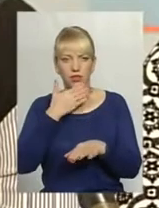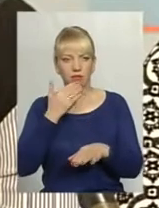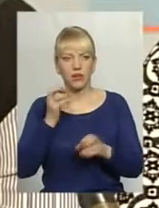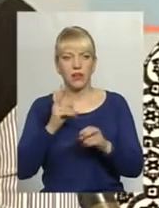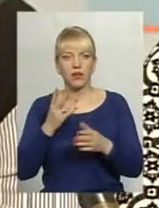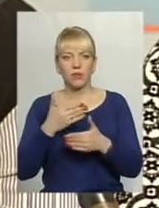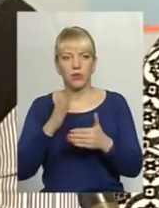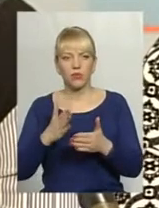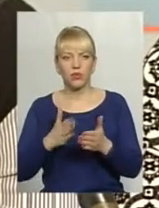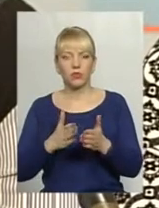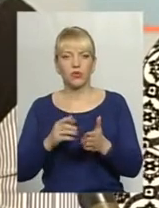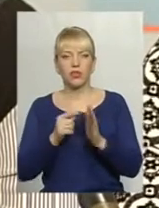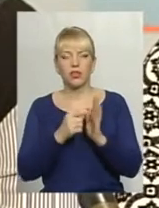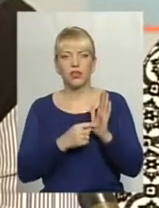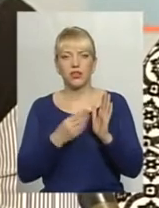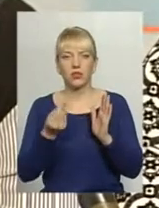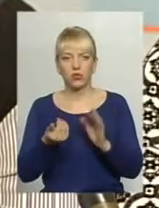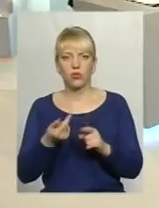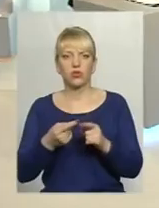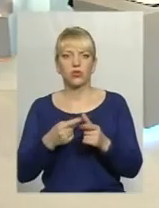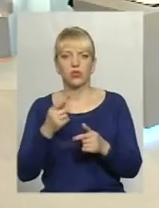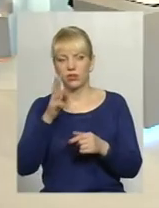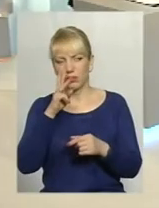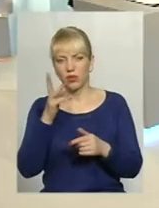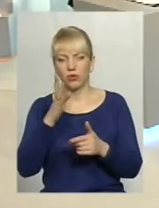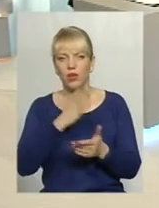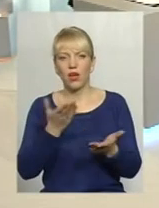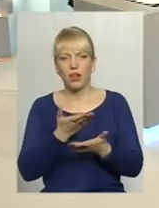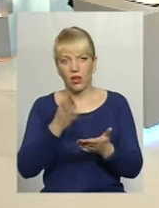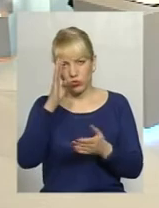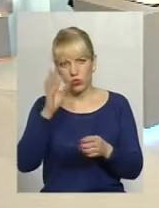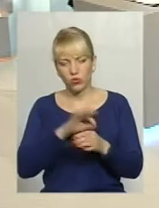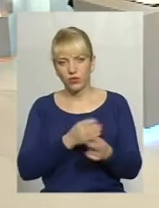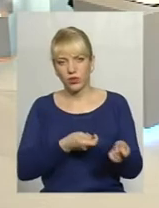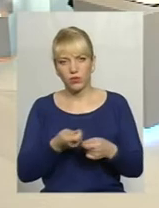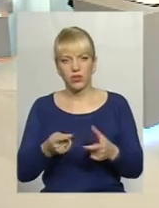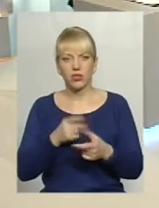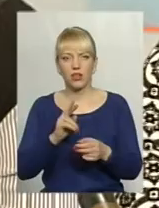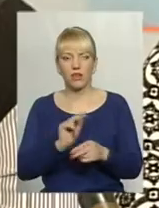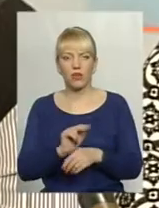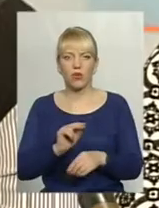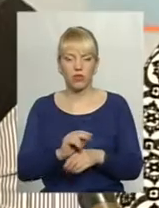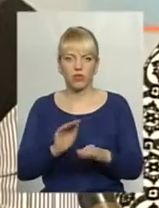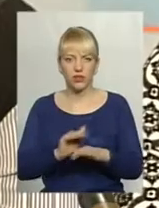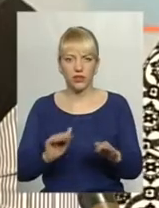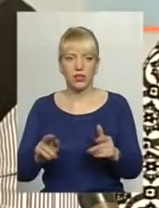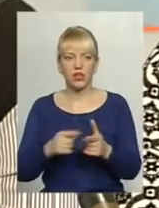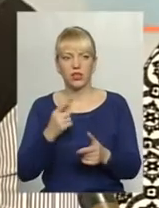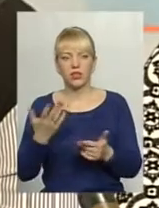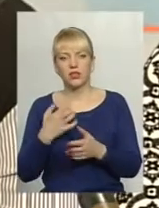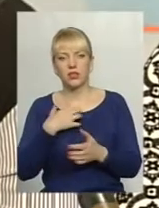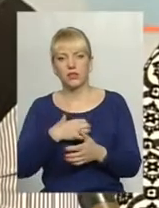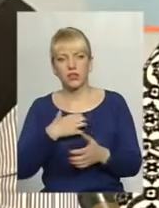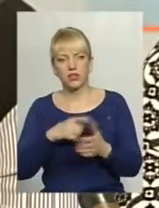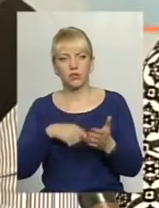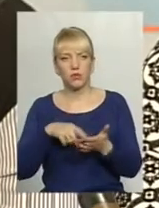ділити кошти, чи зарплату, яку чоловік приніс, чи як виховувати дітей, чи ще якісь вас питання